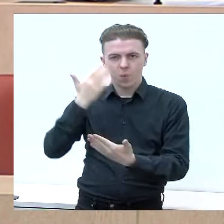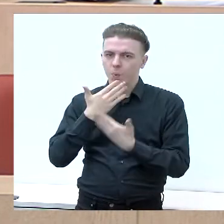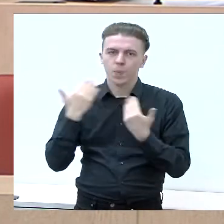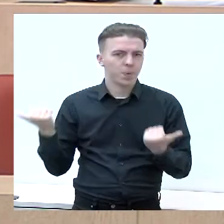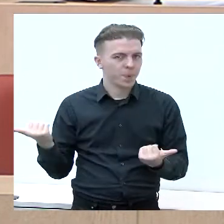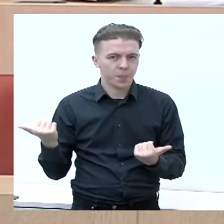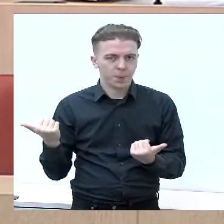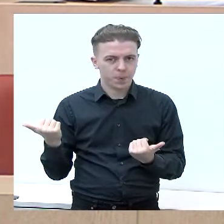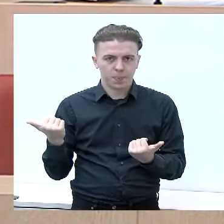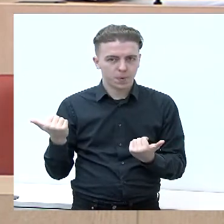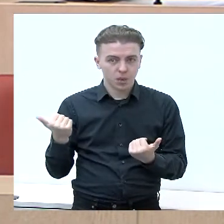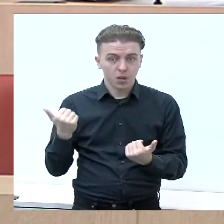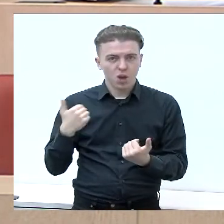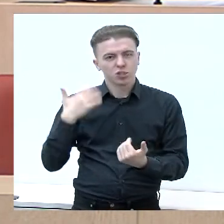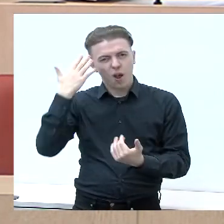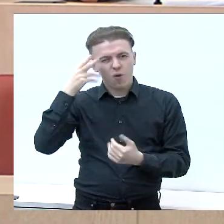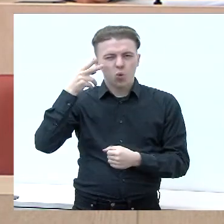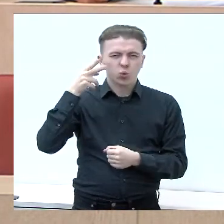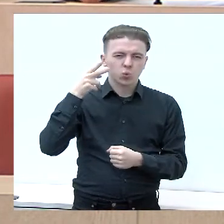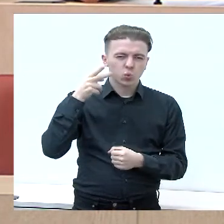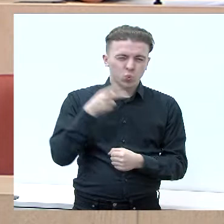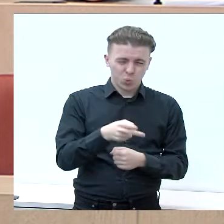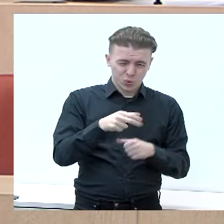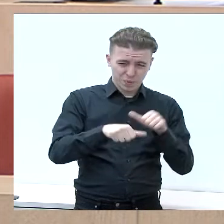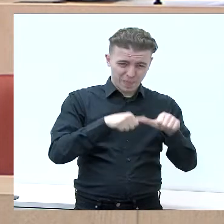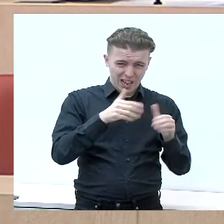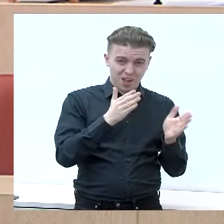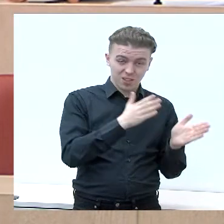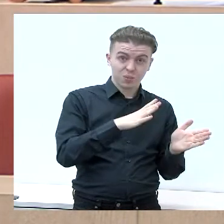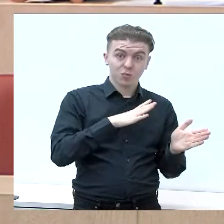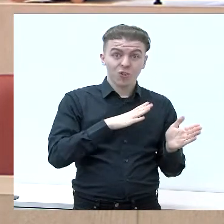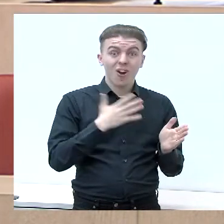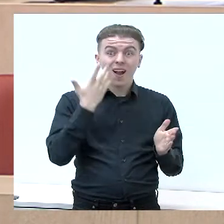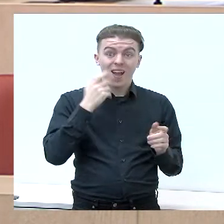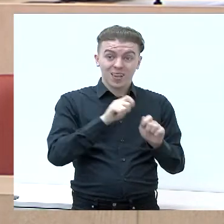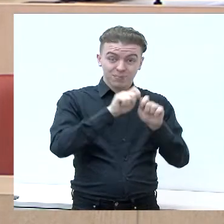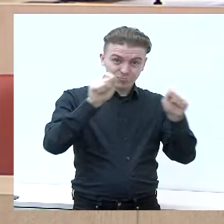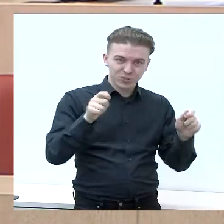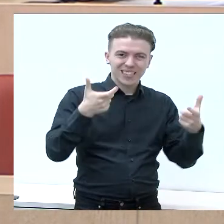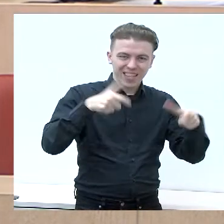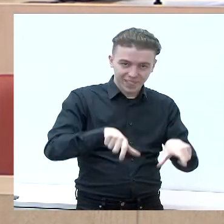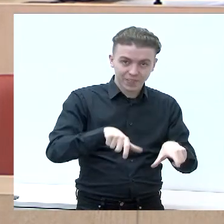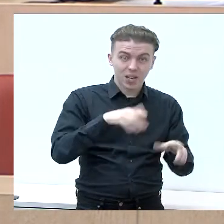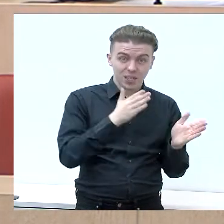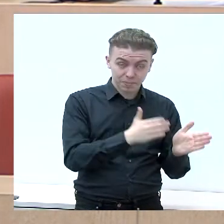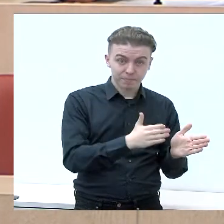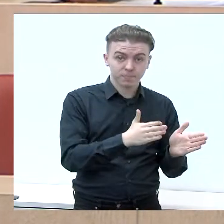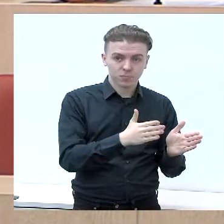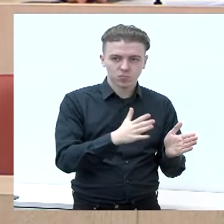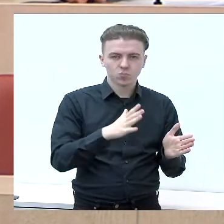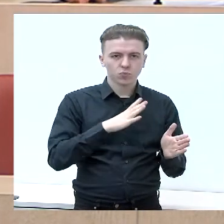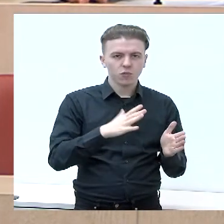Ir aš matau nuo 2000 metų, kada įsikūrė kalvarijoje savivaldybėje, buvo pakeista apkūrėnimo sistema.